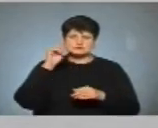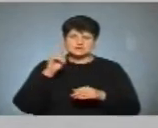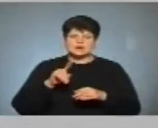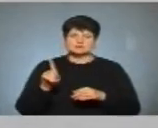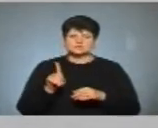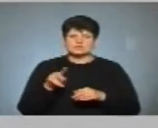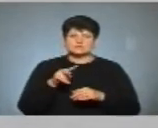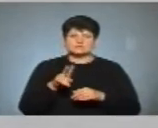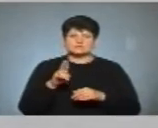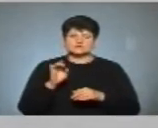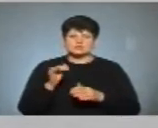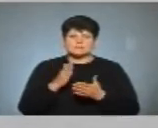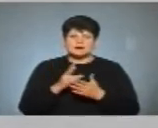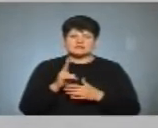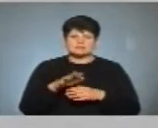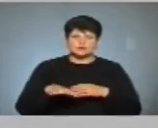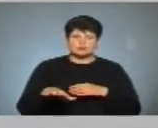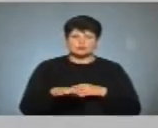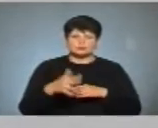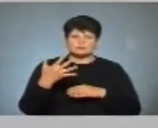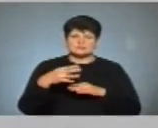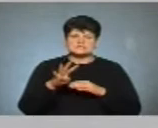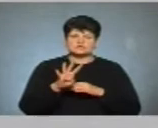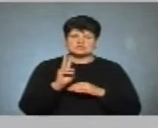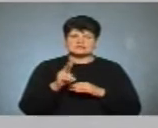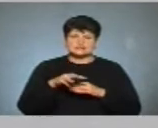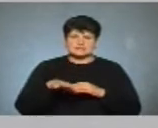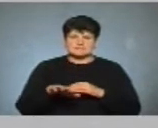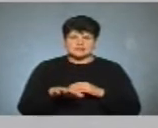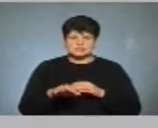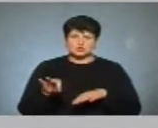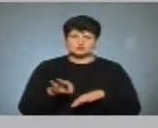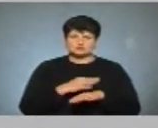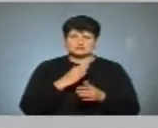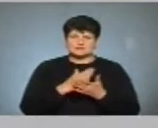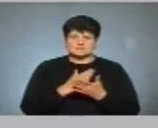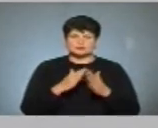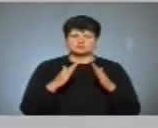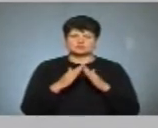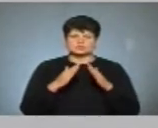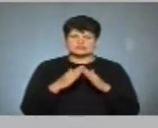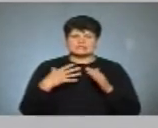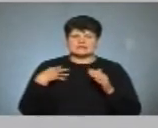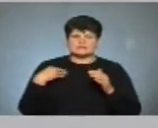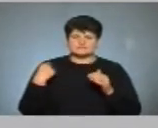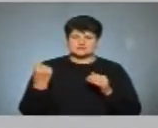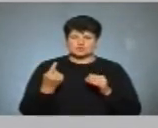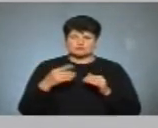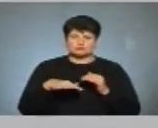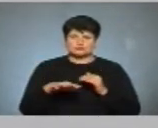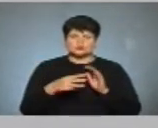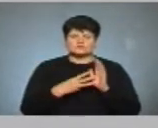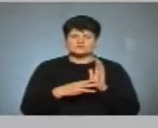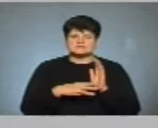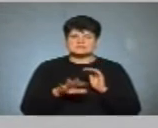Леонід Боцюра має квартиру площою 54 квадратних метри. Дружина має житловий будинок у Львівській області площою